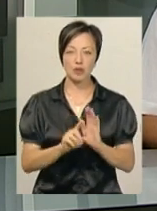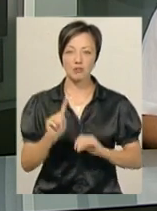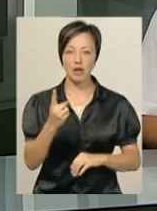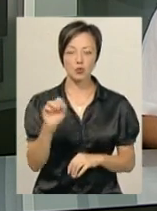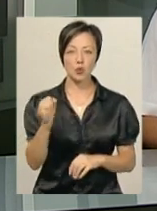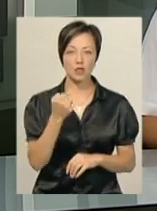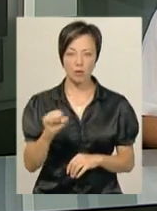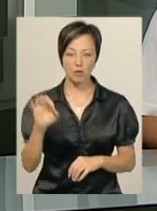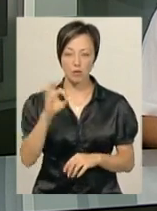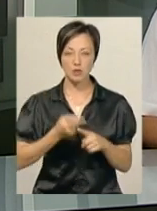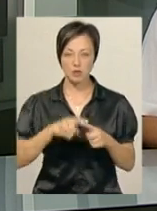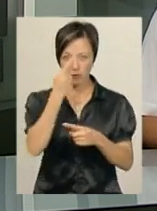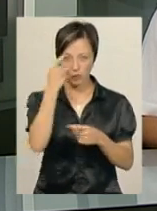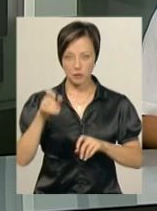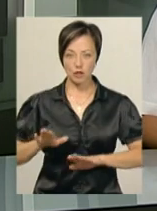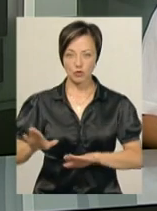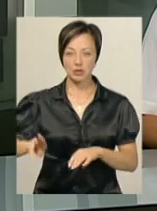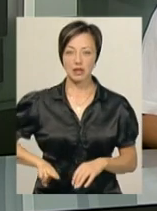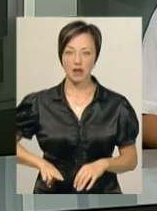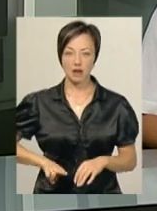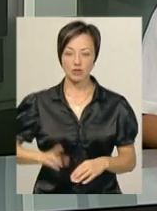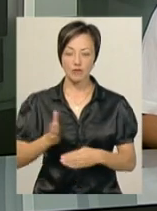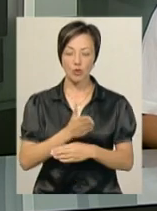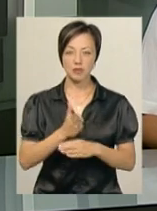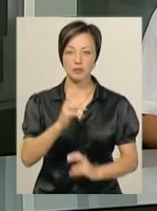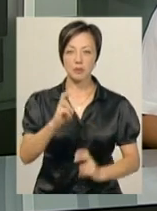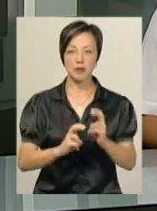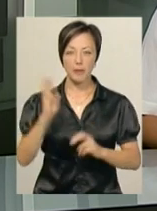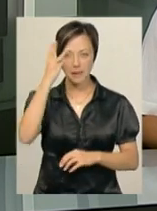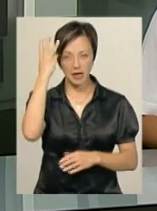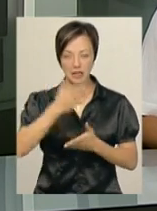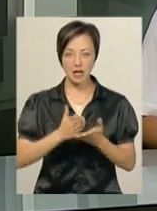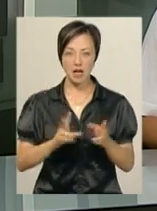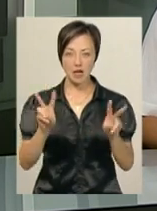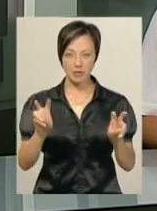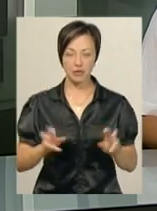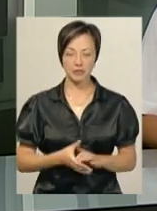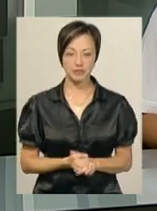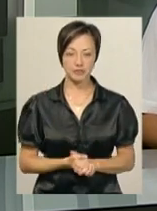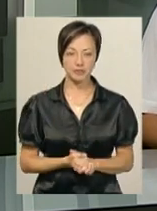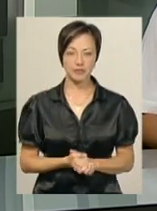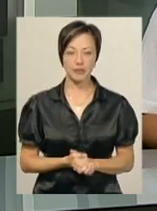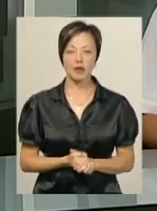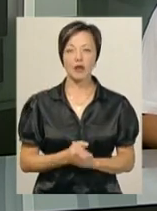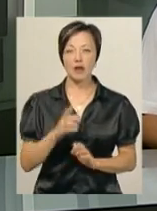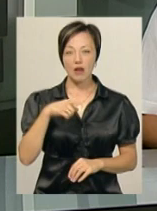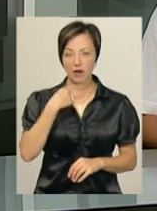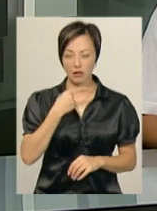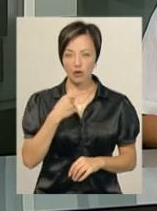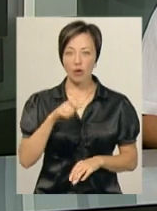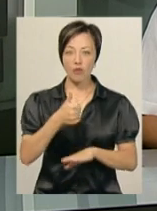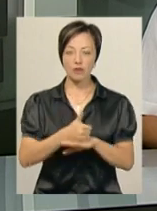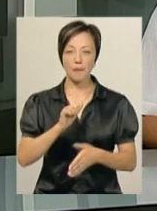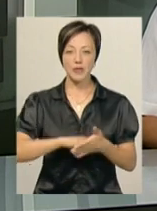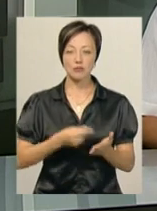1 серпня. Про це повідомила заступник директора з виробництва підприємства «Хмельницьк хліб» Олена Романенко. За її словами, головна